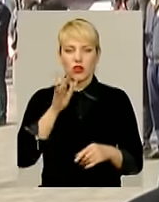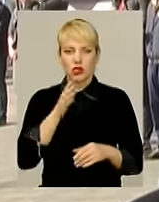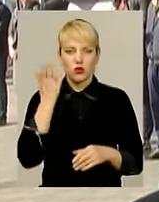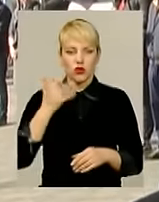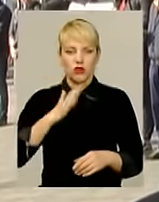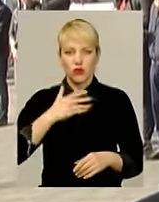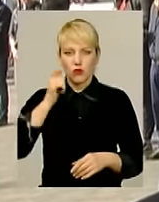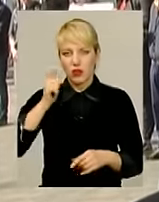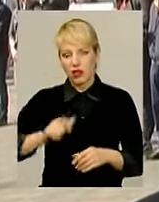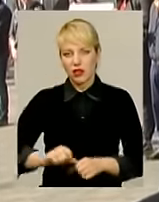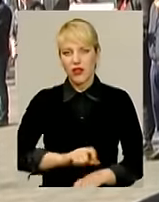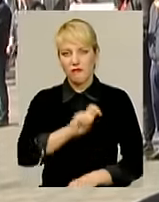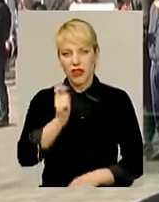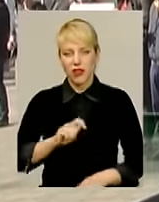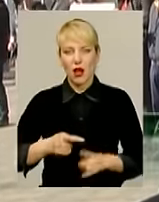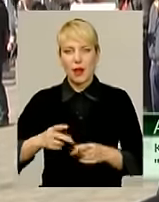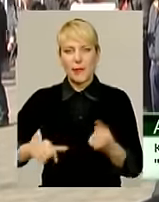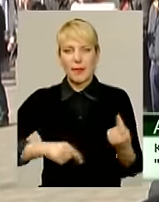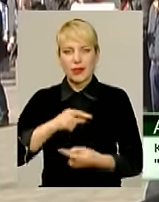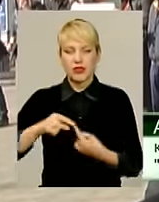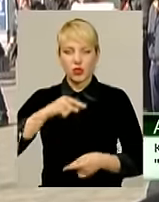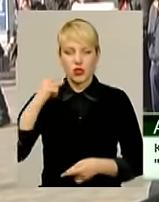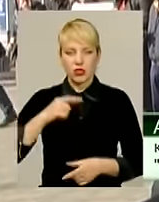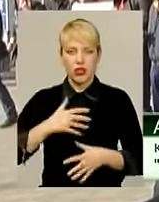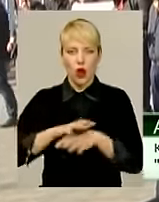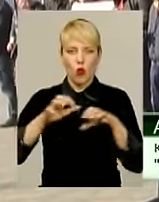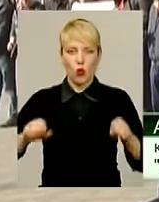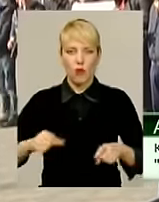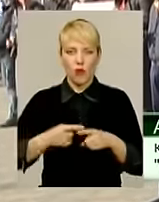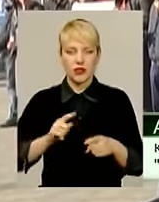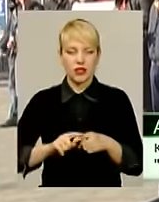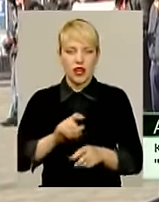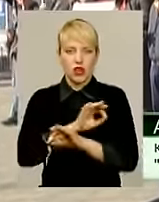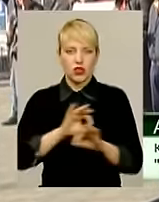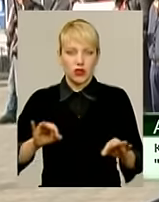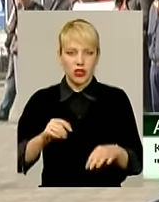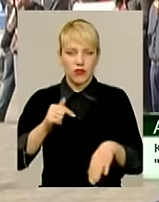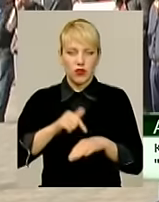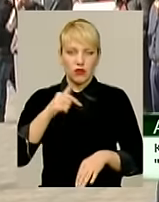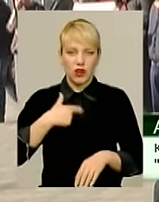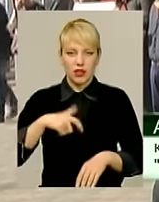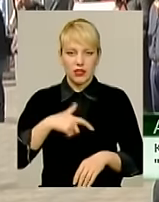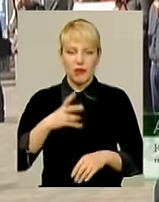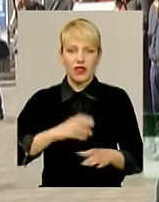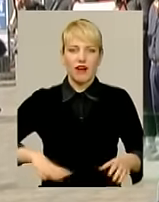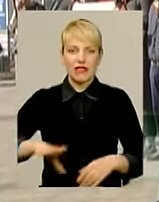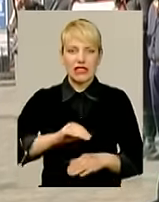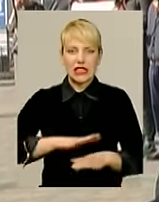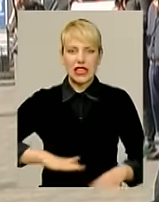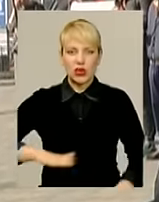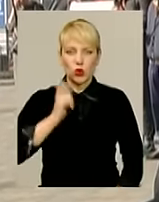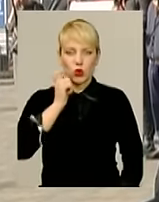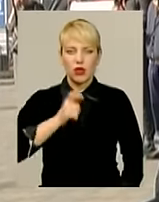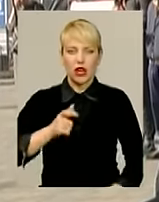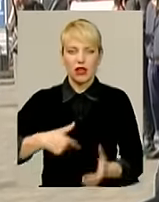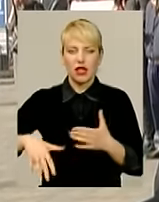війна, бізнес Росії, тобто окупанта, абсолютно себе добре почуває на всій території України. Ми хочемо це питання